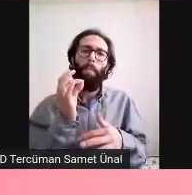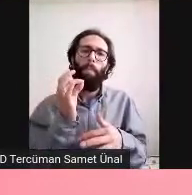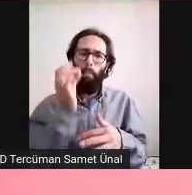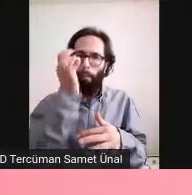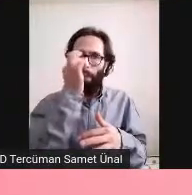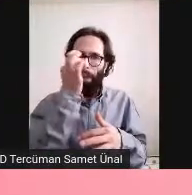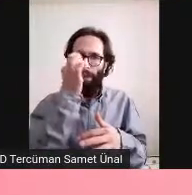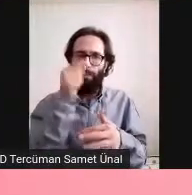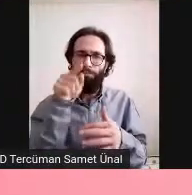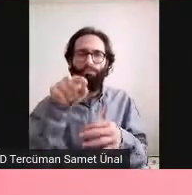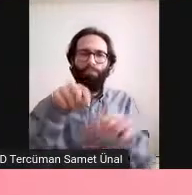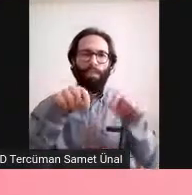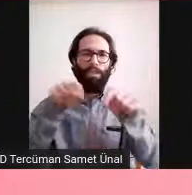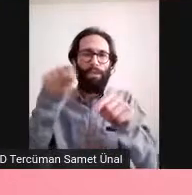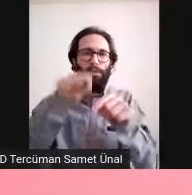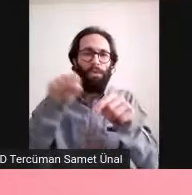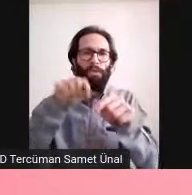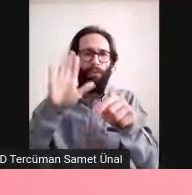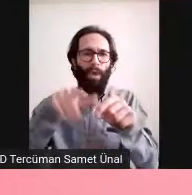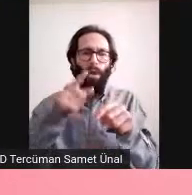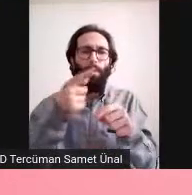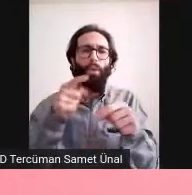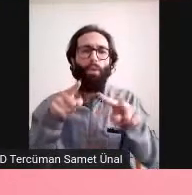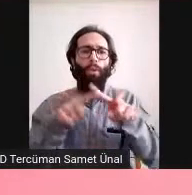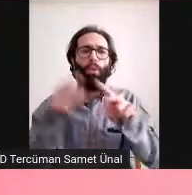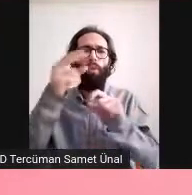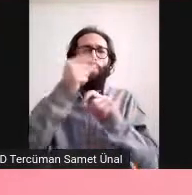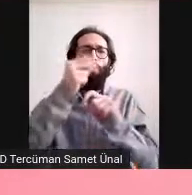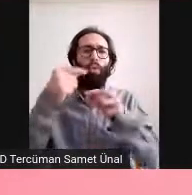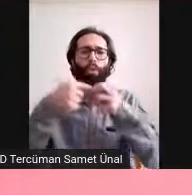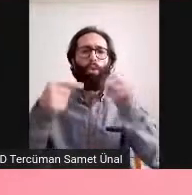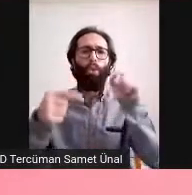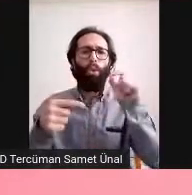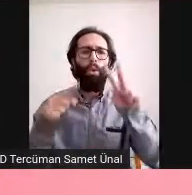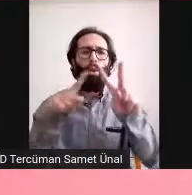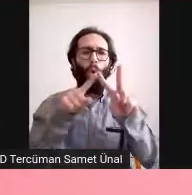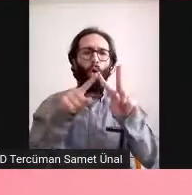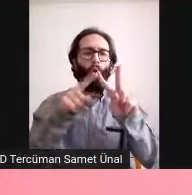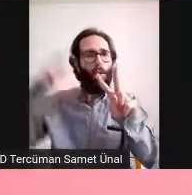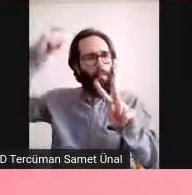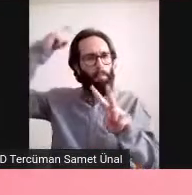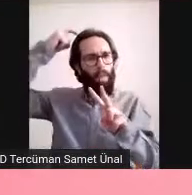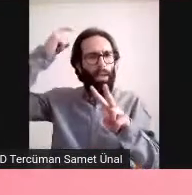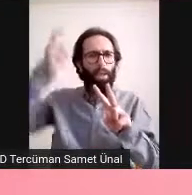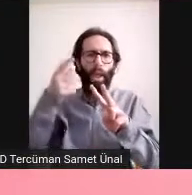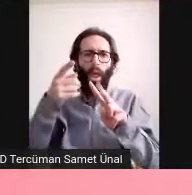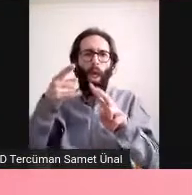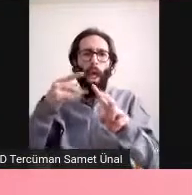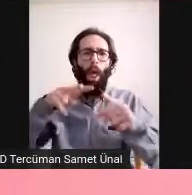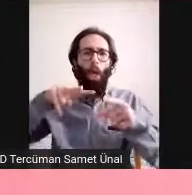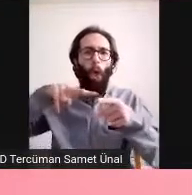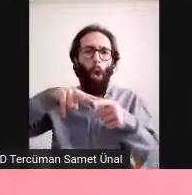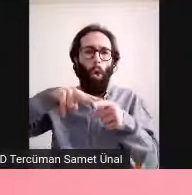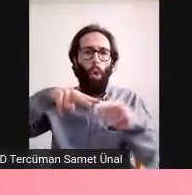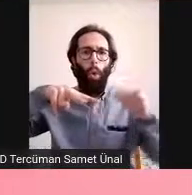Hektagonal gibi. Yani köşelere yerleşiyor. Onların arasında da sustentakulursal hücreler yer alıyor. Ve bu